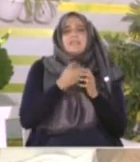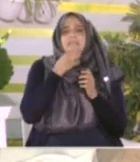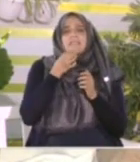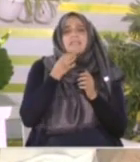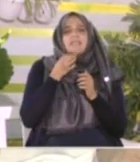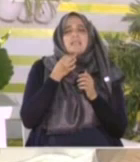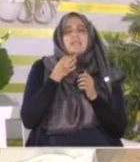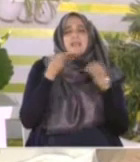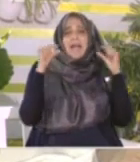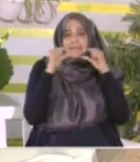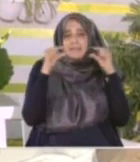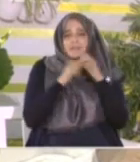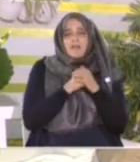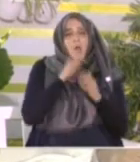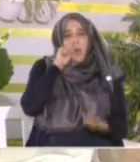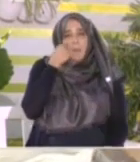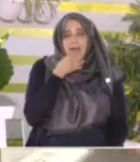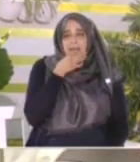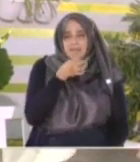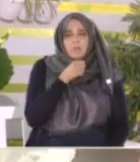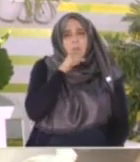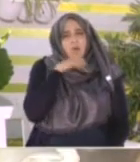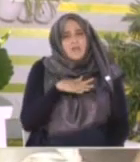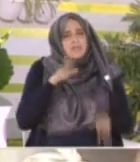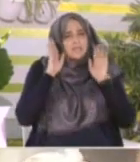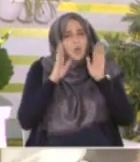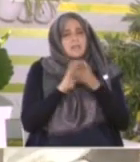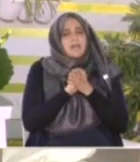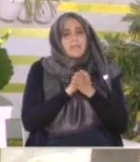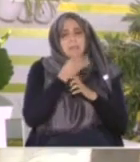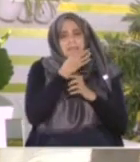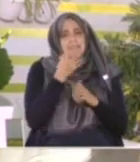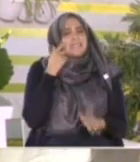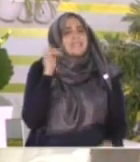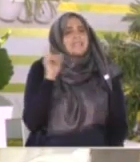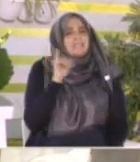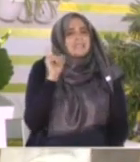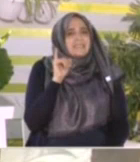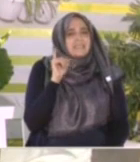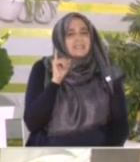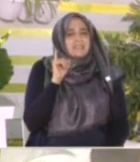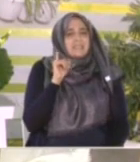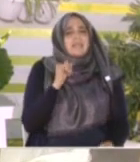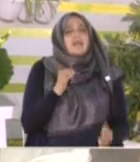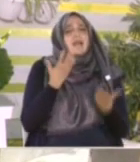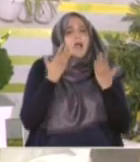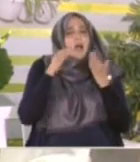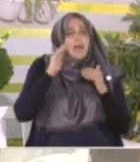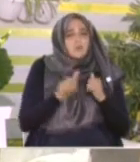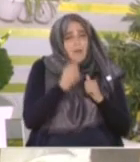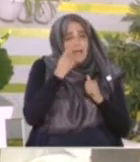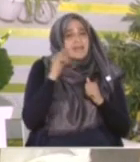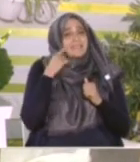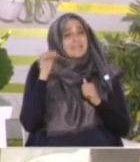أن عمر بن الخطاب قال للنبي عليه الصلاة والسلام يا رسول الله لو